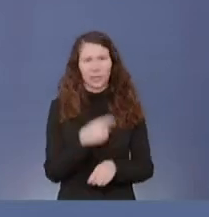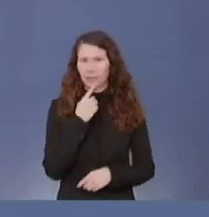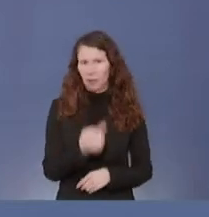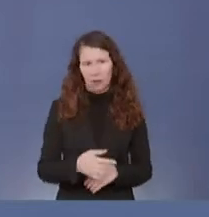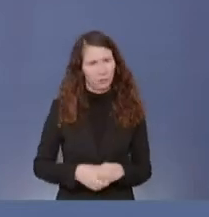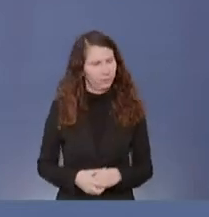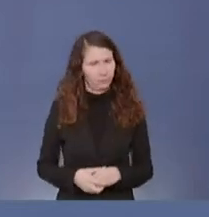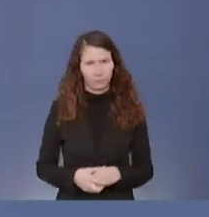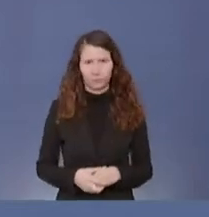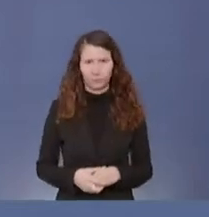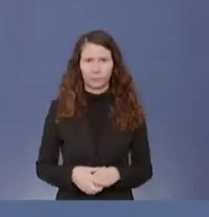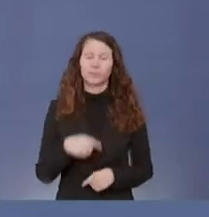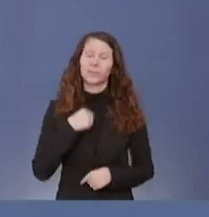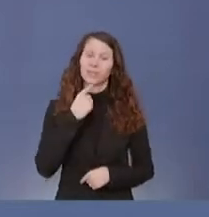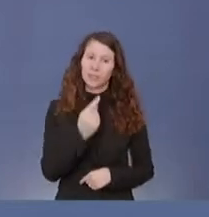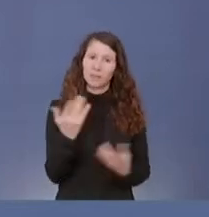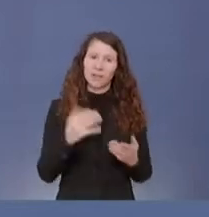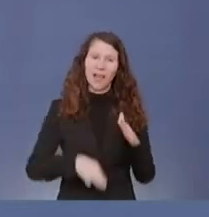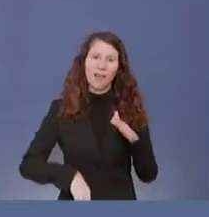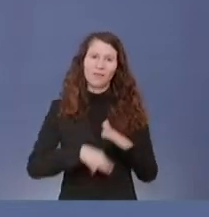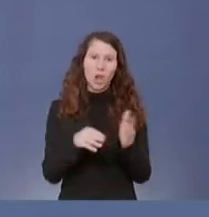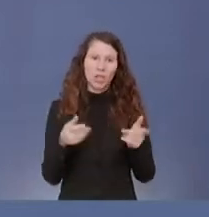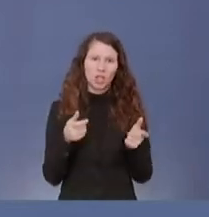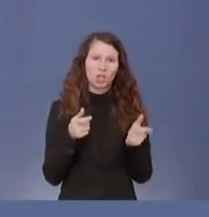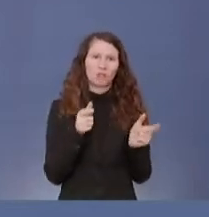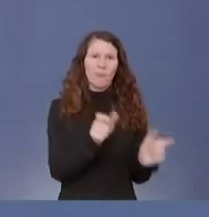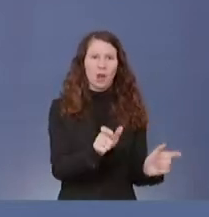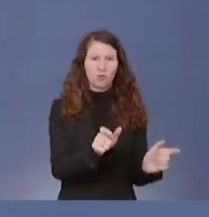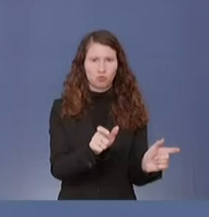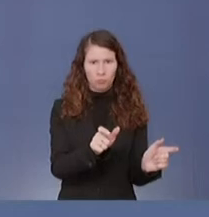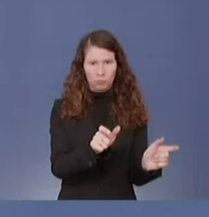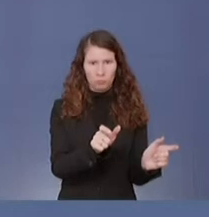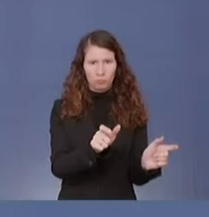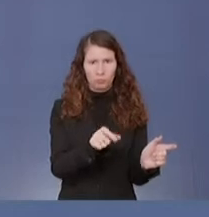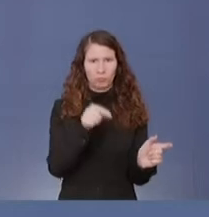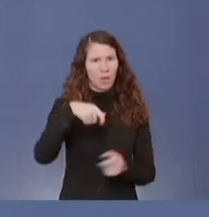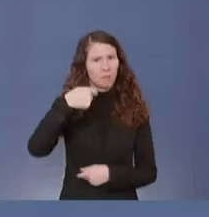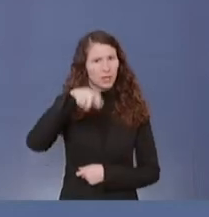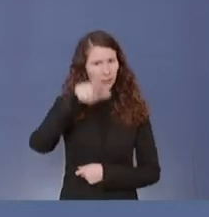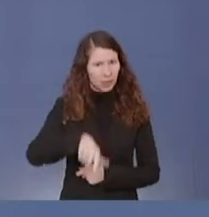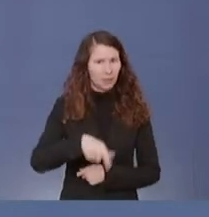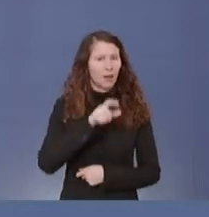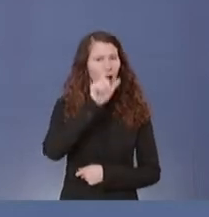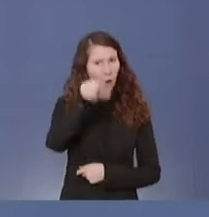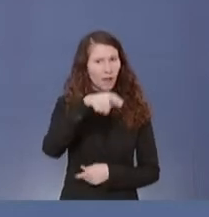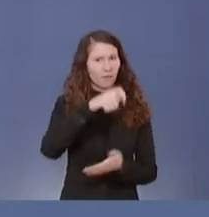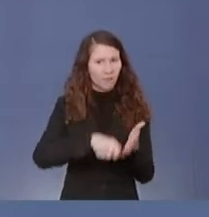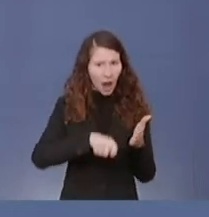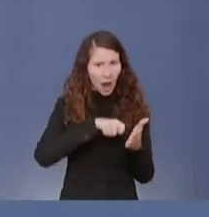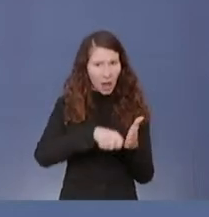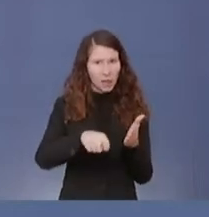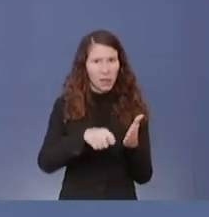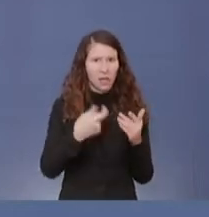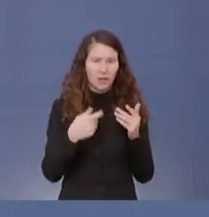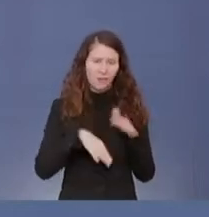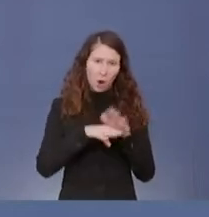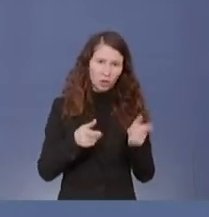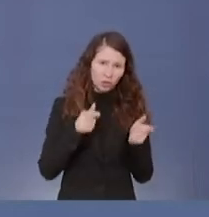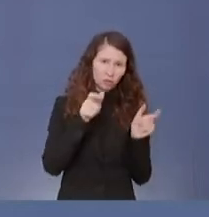die Komplettsperrung des Accounts eines gewählten Präsidenten aufgrund des Beschlusses